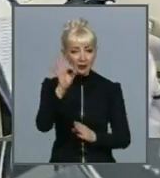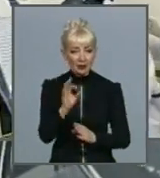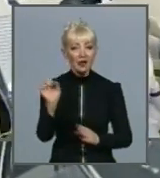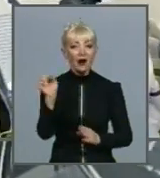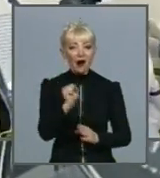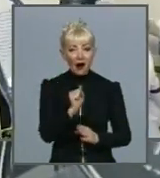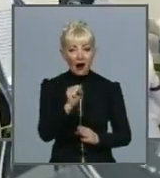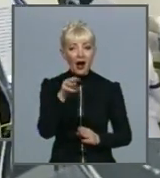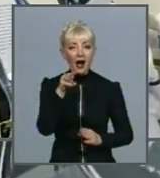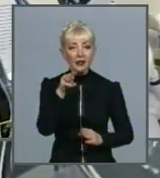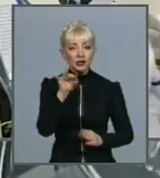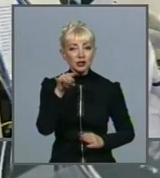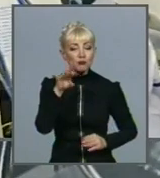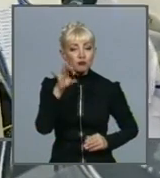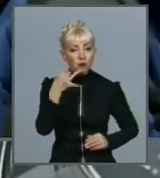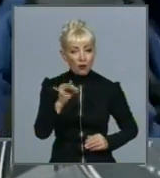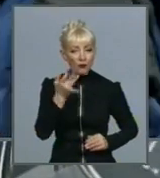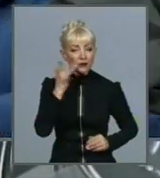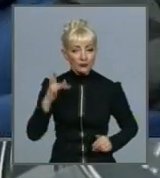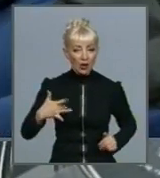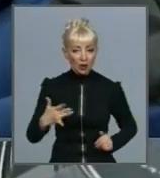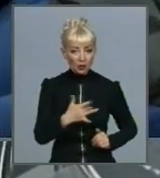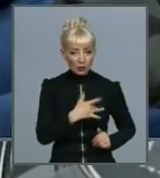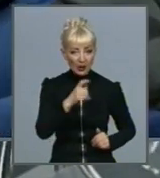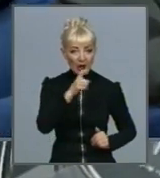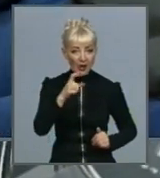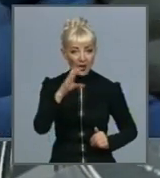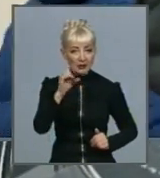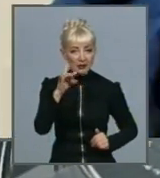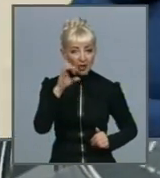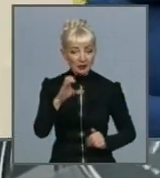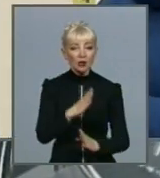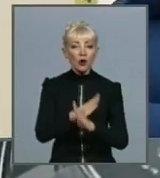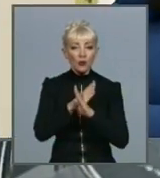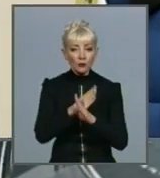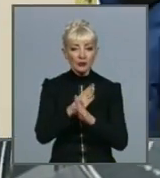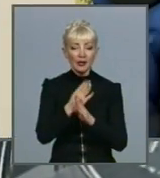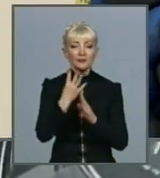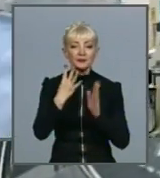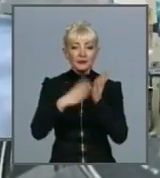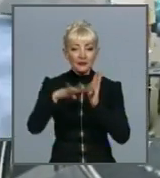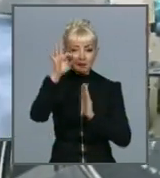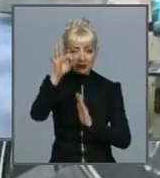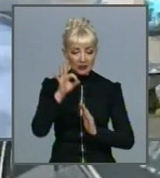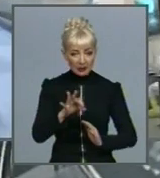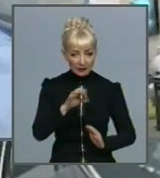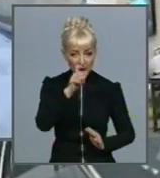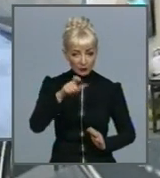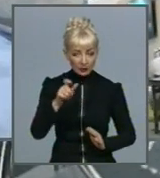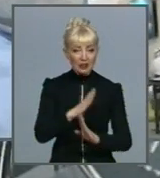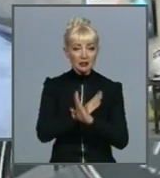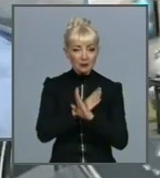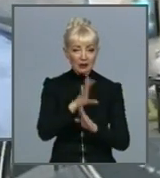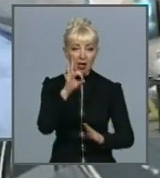збутник коронавірус SARS померли близько 9% хворих. Смертність від коронавіруса MERS взагалі